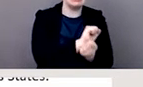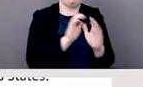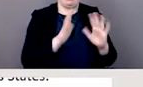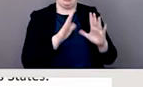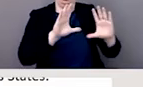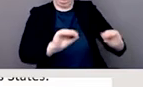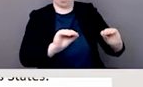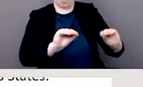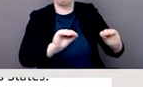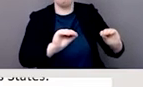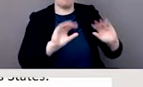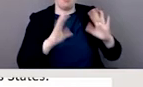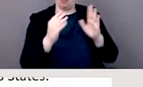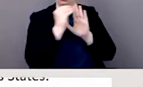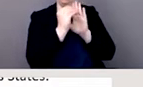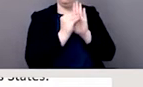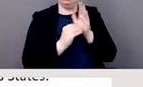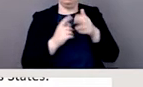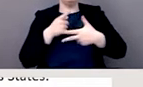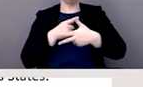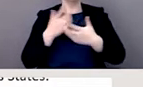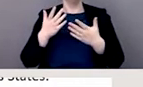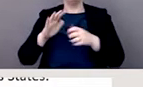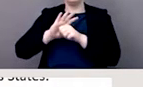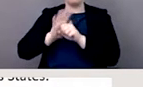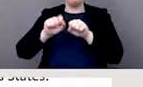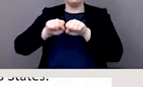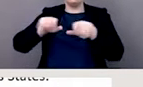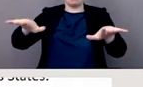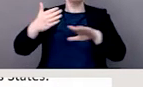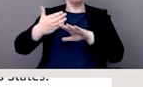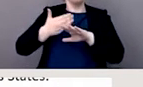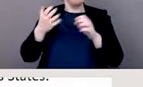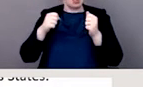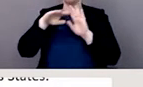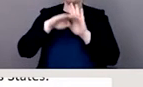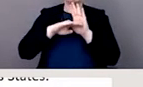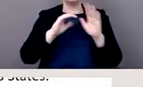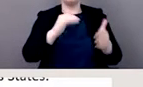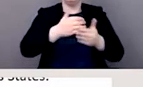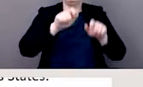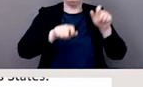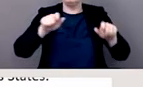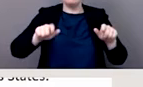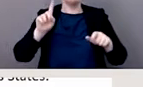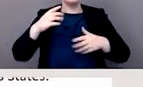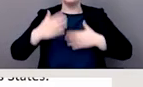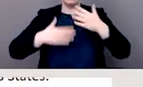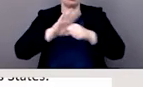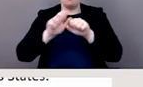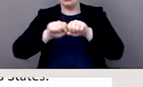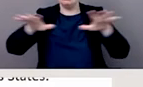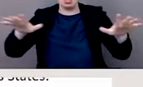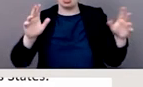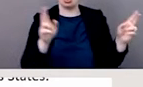même que ces efforts ont été justement cachés, nous avons identifié tous ces efforts pour